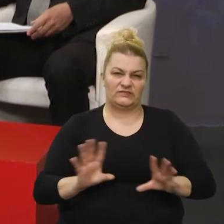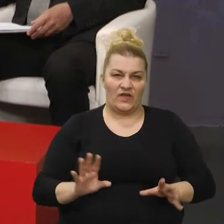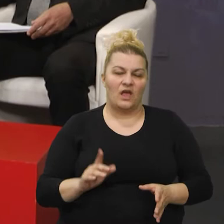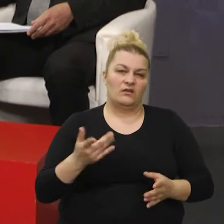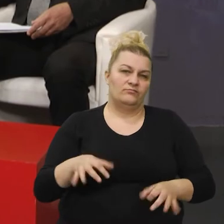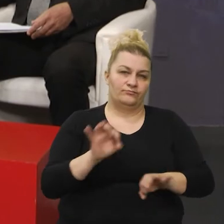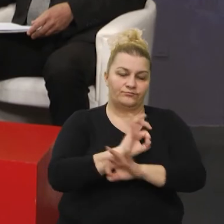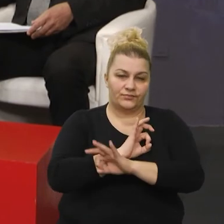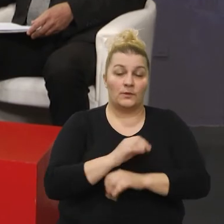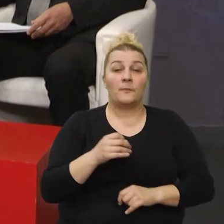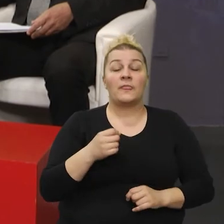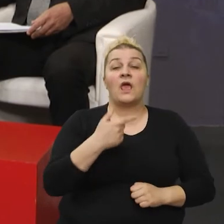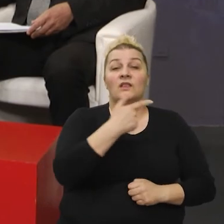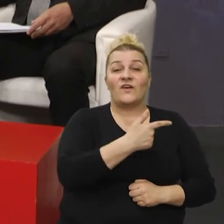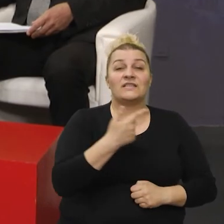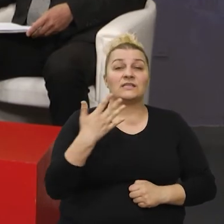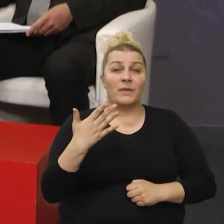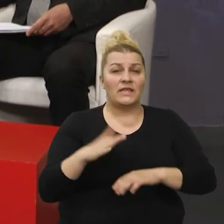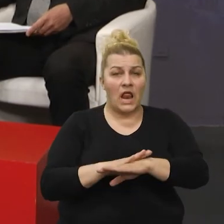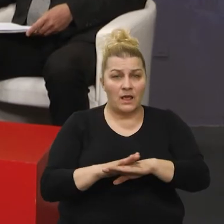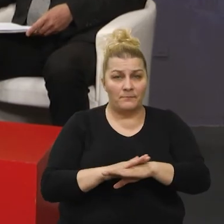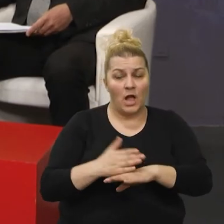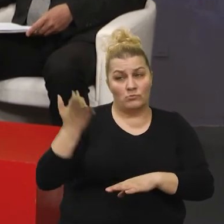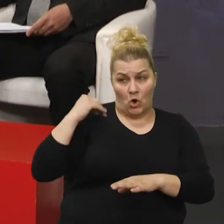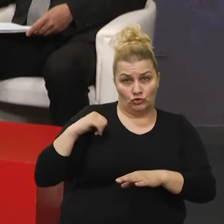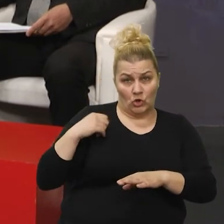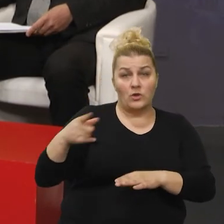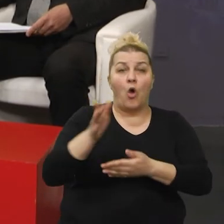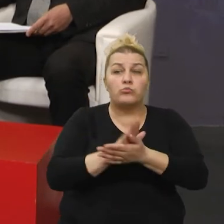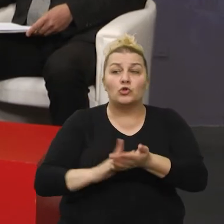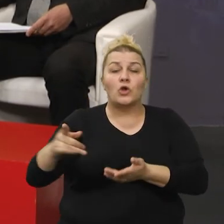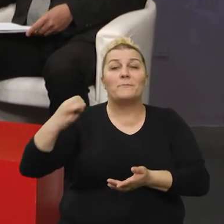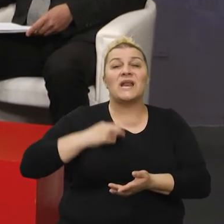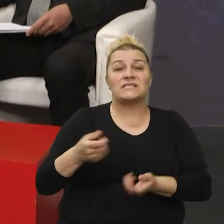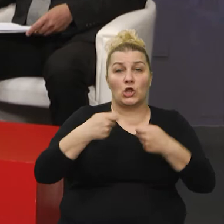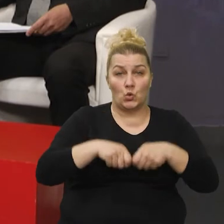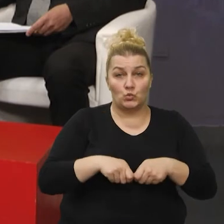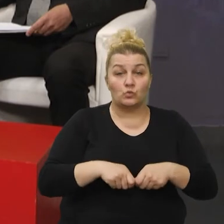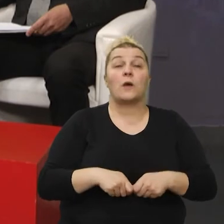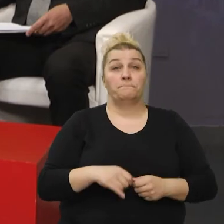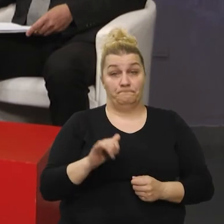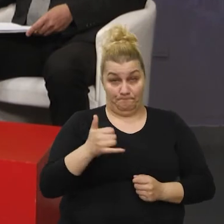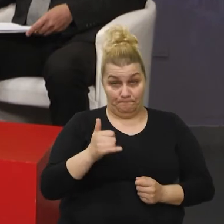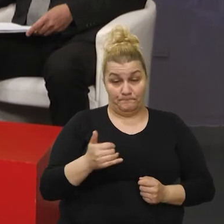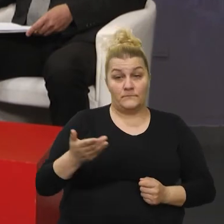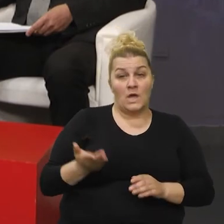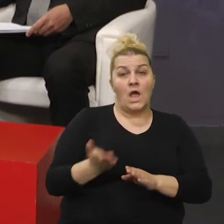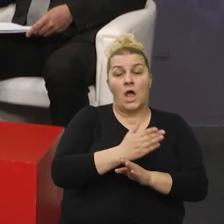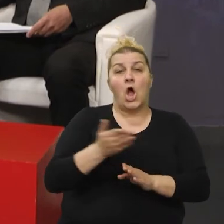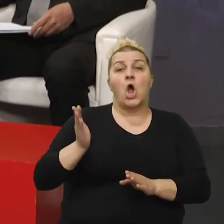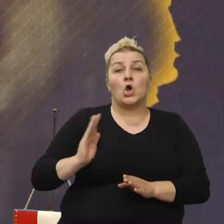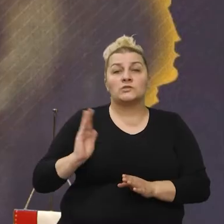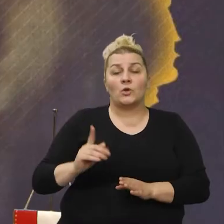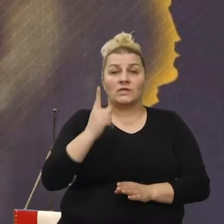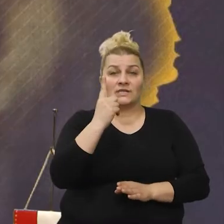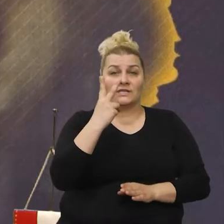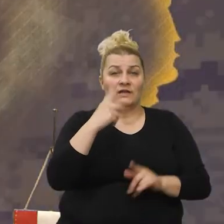od 25. lipnja prošle godine na čelu ove udruge. Da. Gospodin Ivančić Stanislav